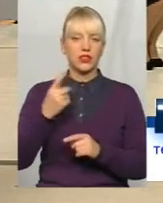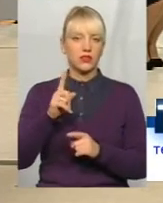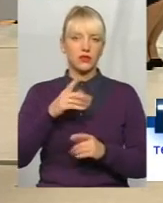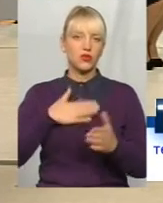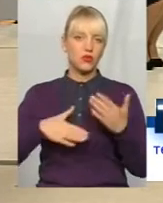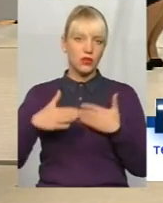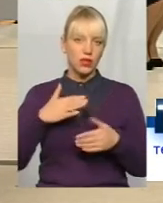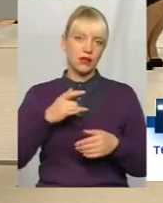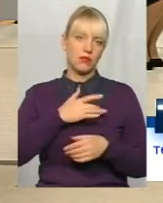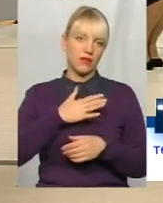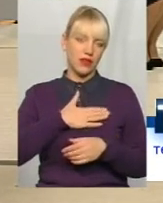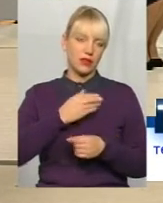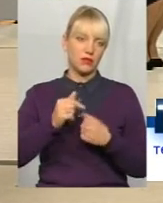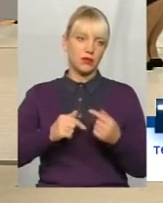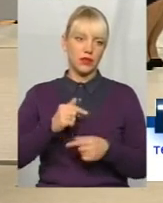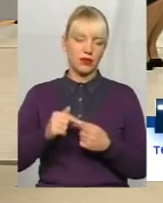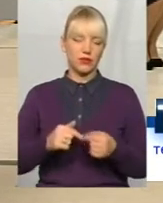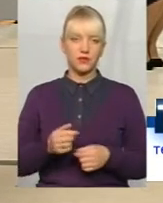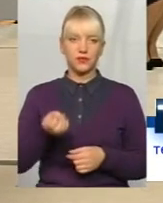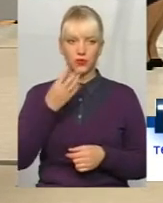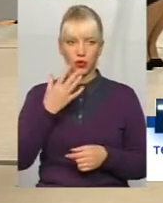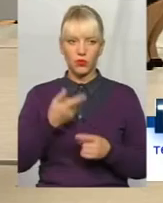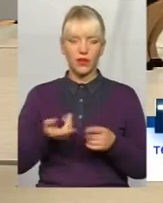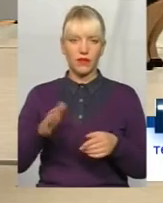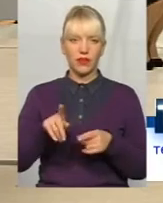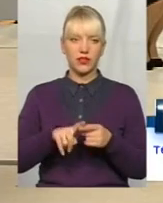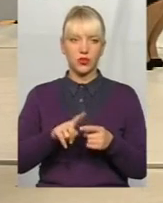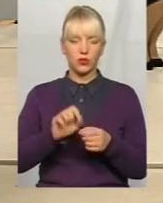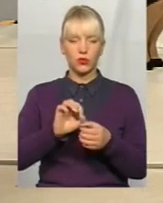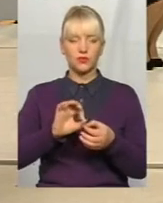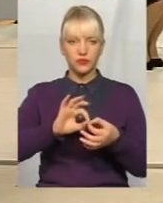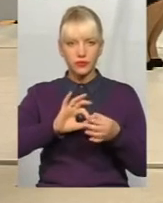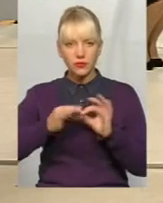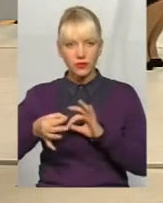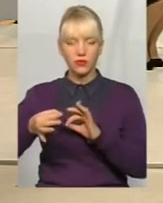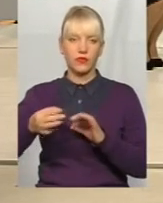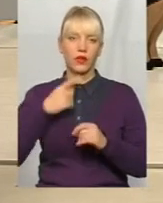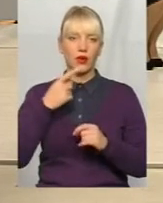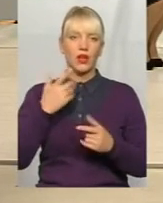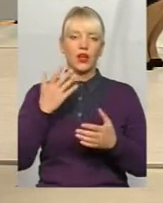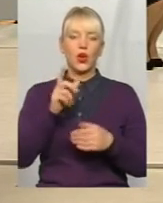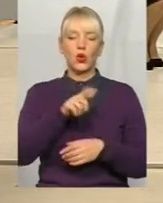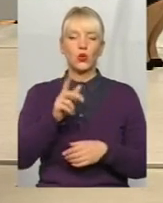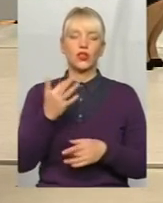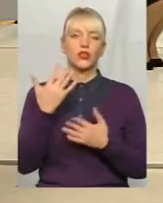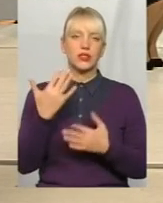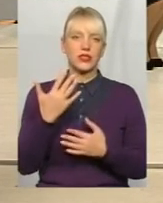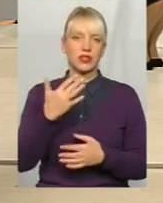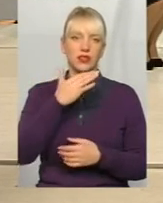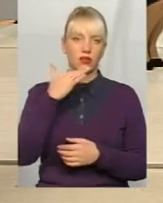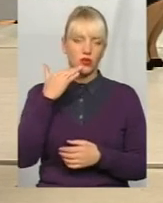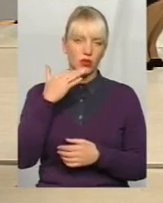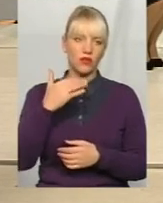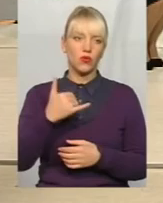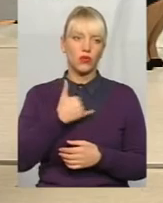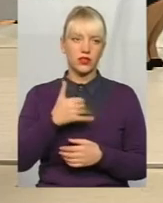приватних підприємців. Давайте на цьому зупинимося більш детальніше. Тобто ці люди, які стільки років в нас